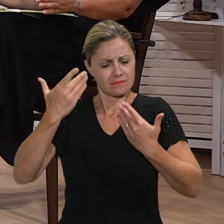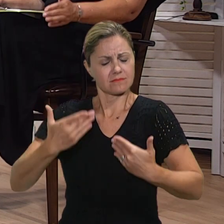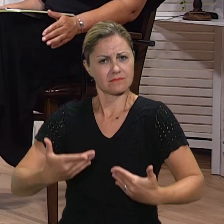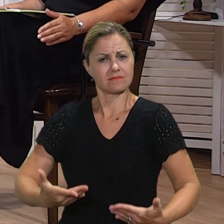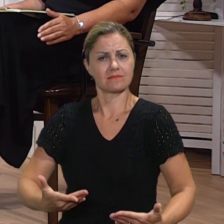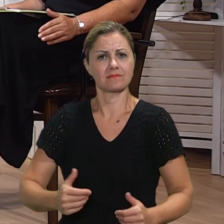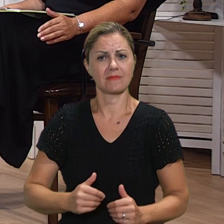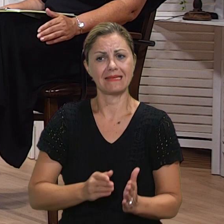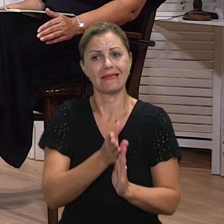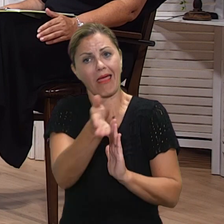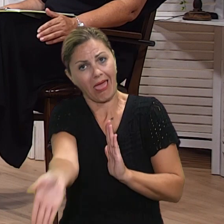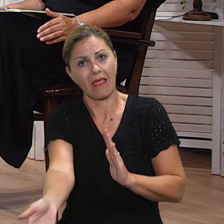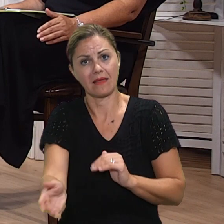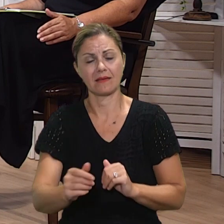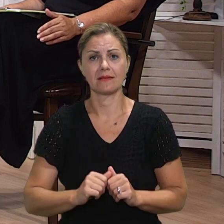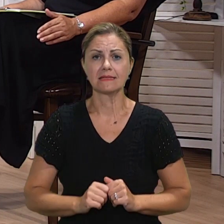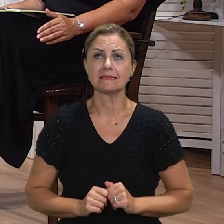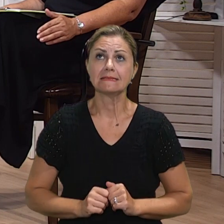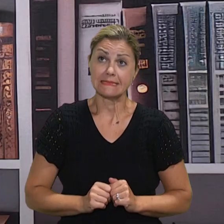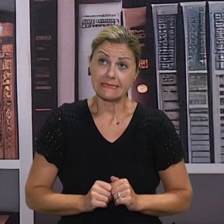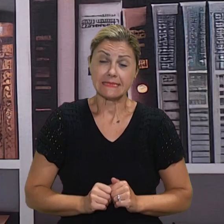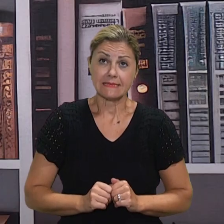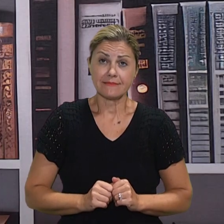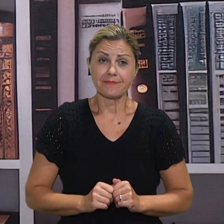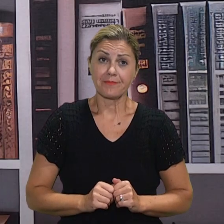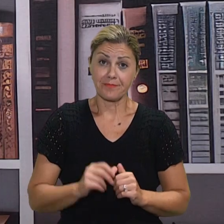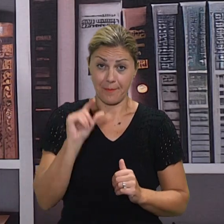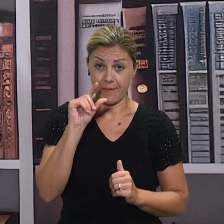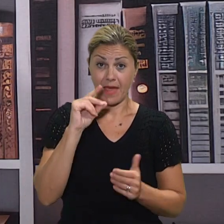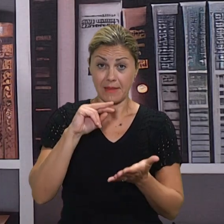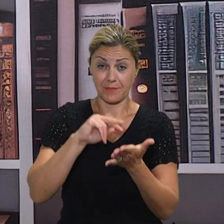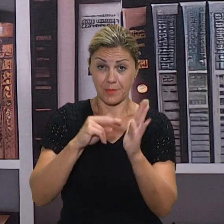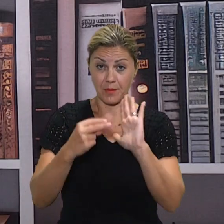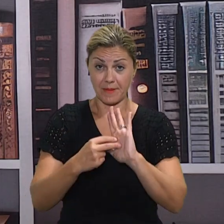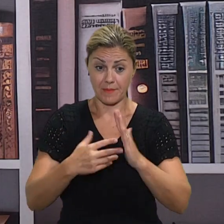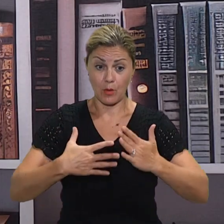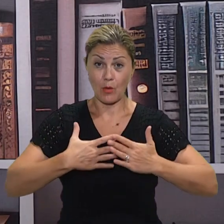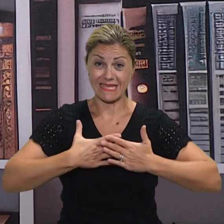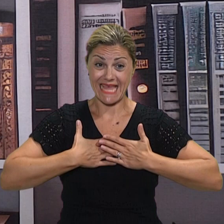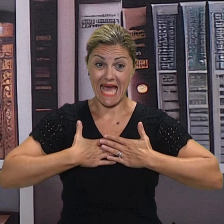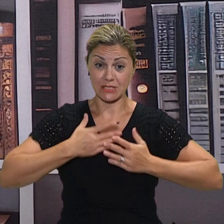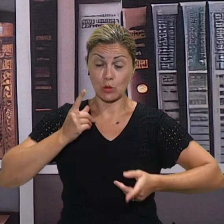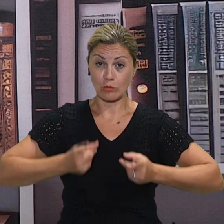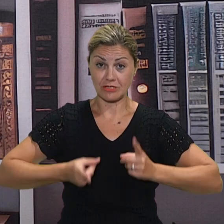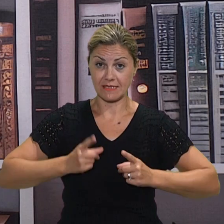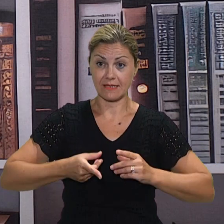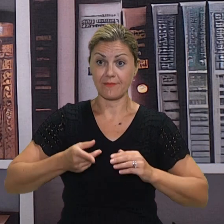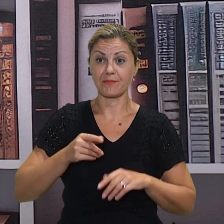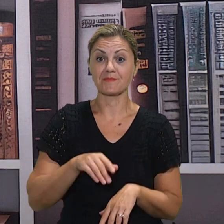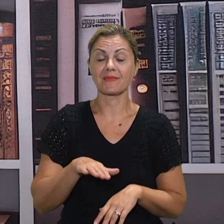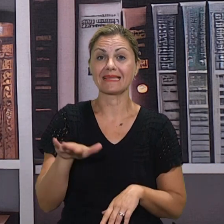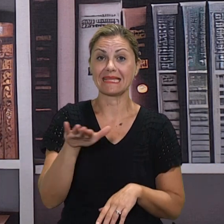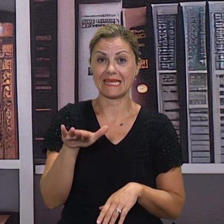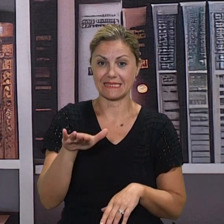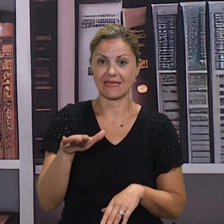skretanja sa nekog ravnog prouta? Naravno, nešto što je možda onako mali problem kod nas učitelja. Bez obzira što odu u peti